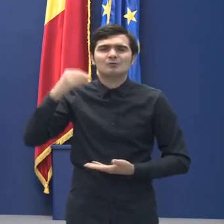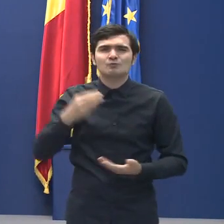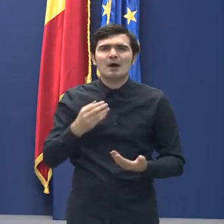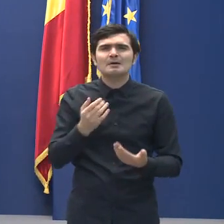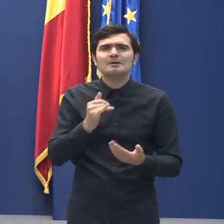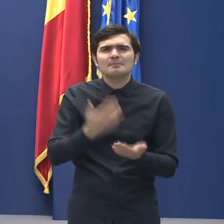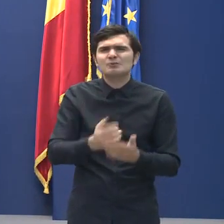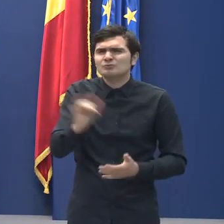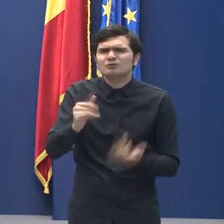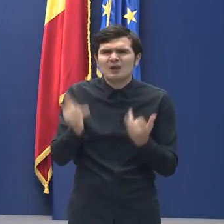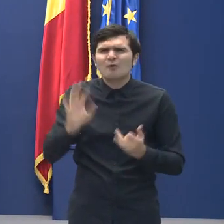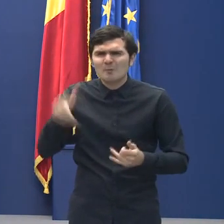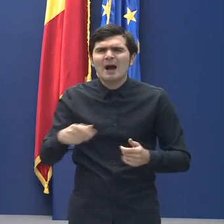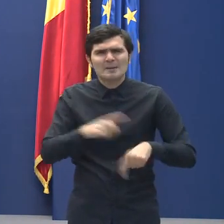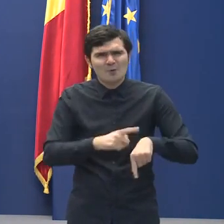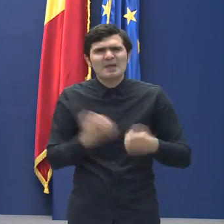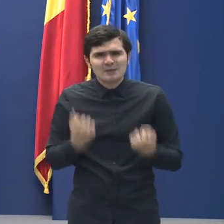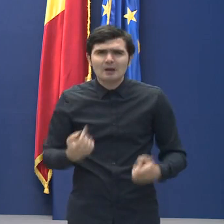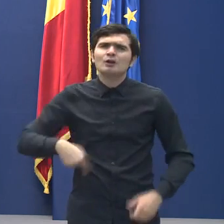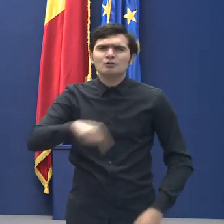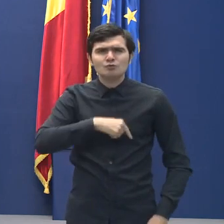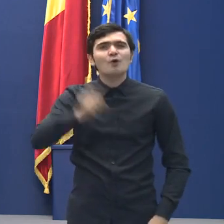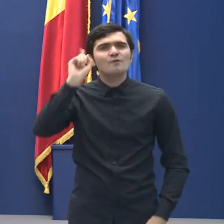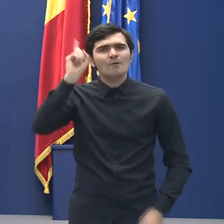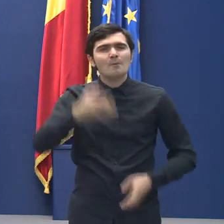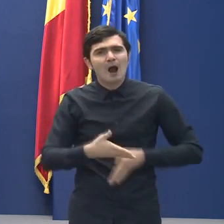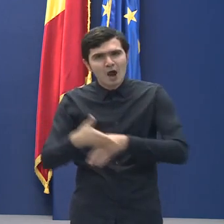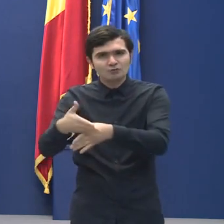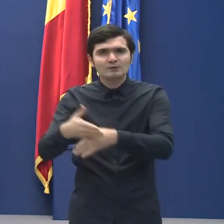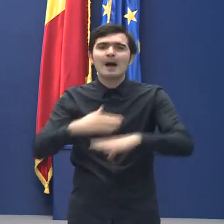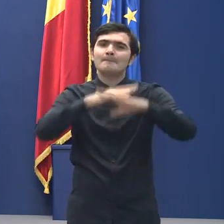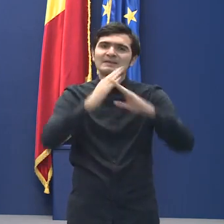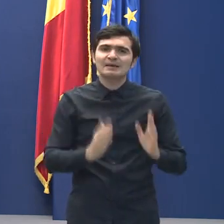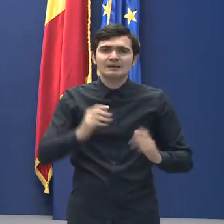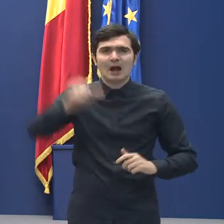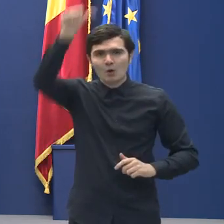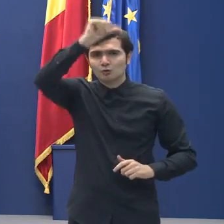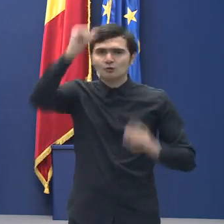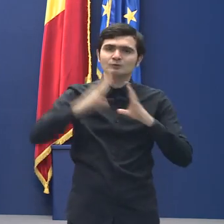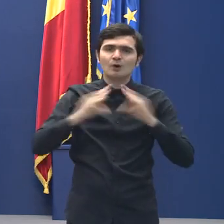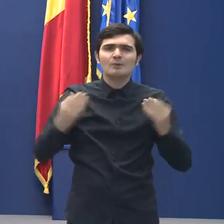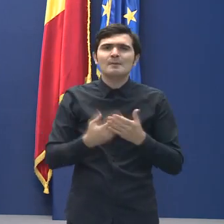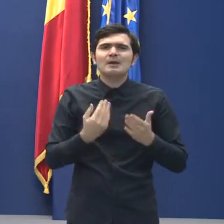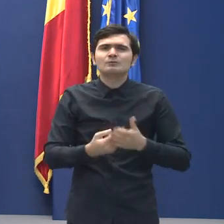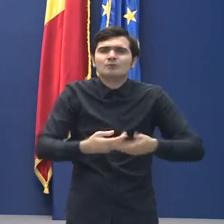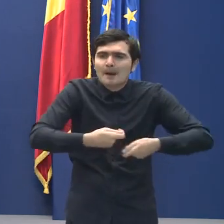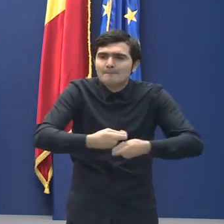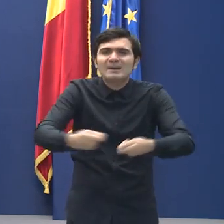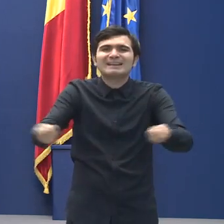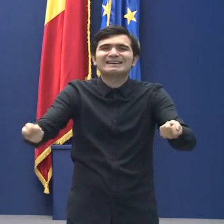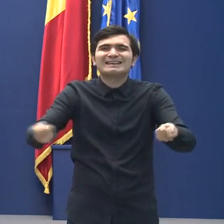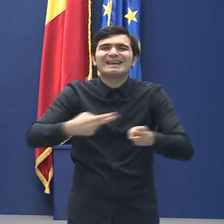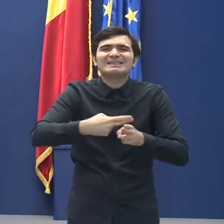momente grele, vom ajuta Biserica Ortodoxă Română la împărțirea Sfintelor Paști, cât și